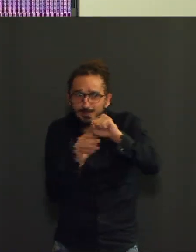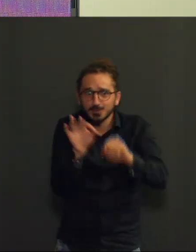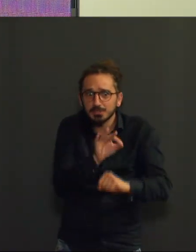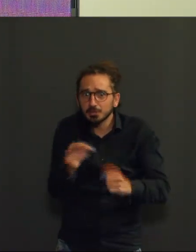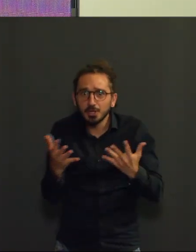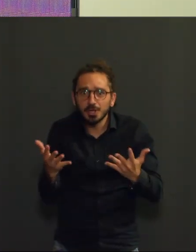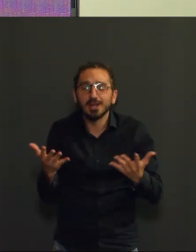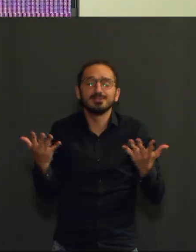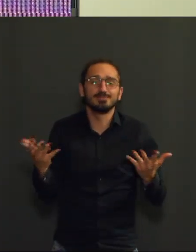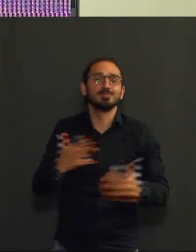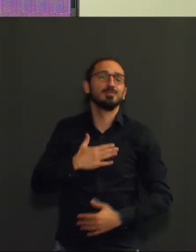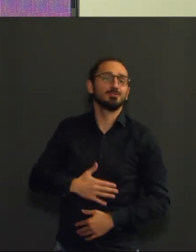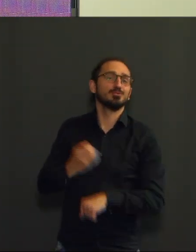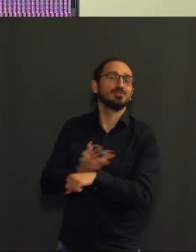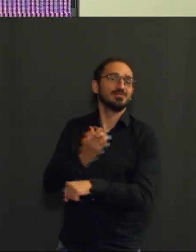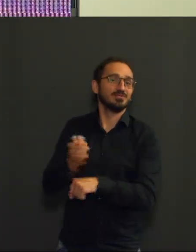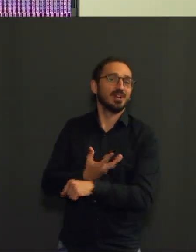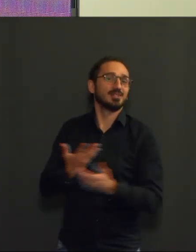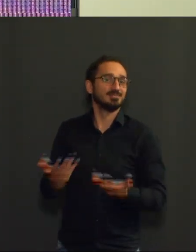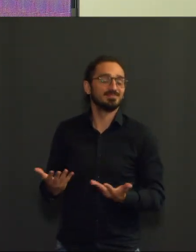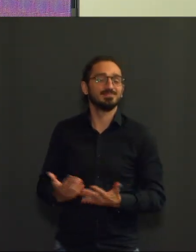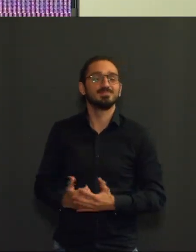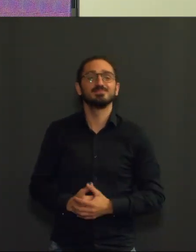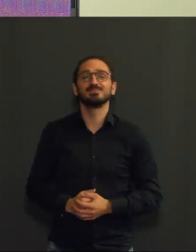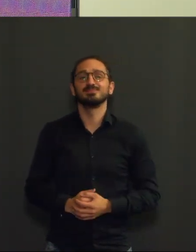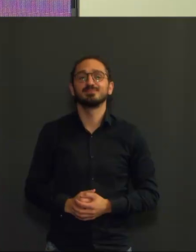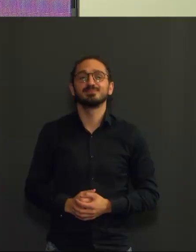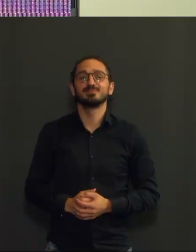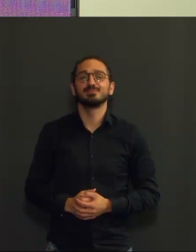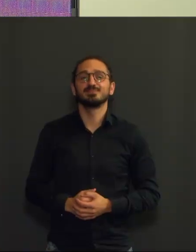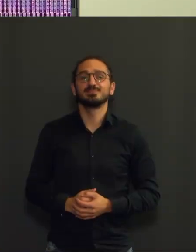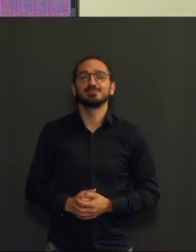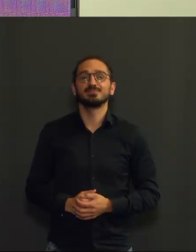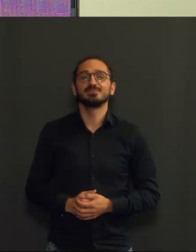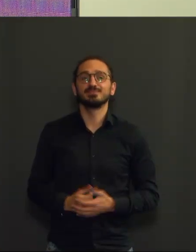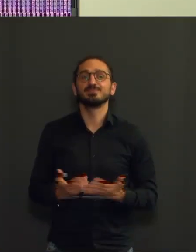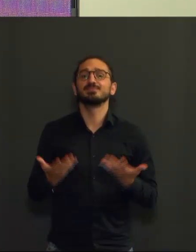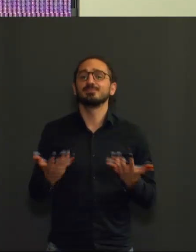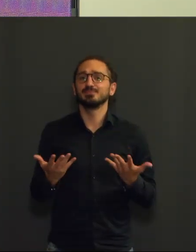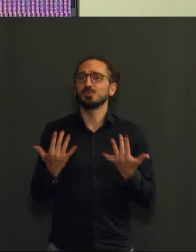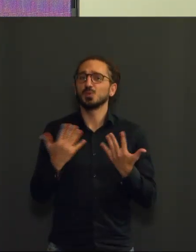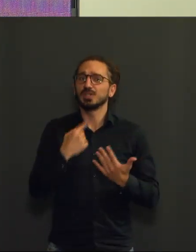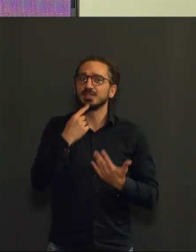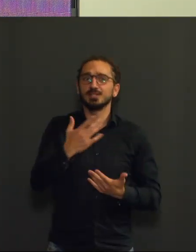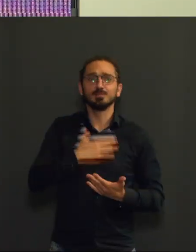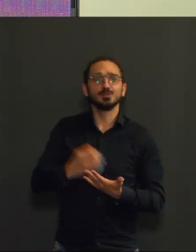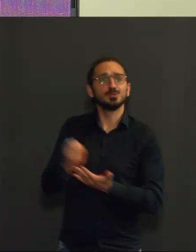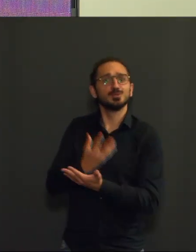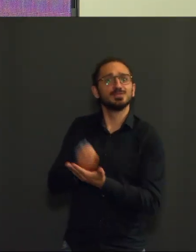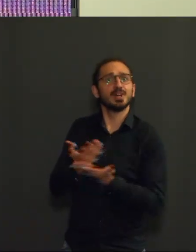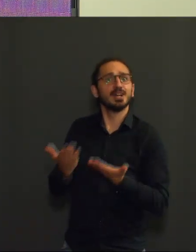implique que non seulement nous avons un impact que nous voyons maintenant dans différentes strates d'âge, mais que nous devrions garder cet impact